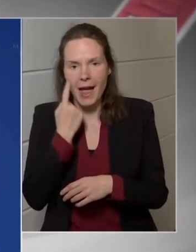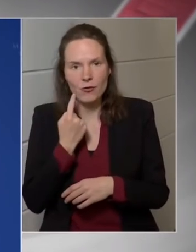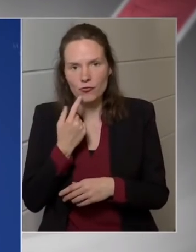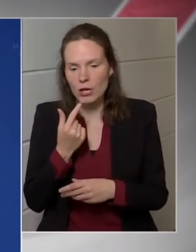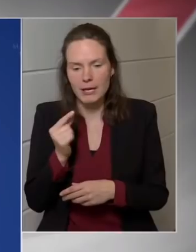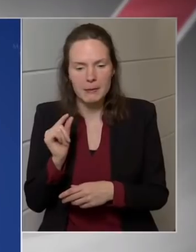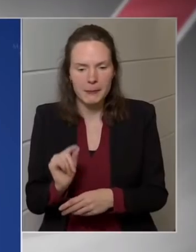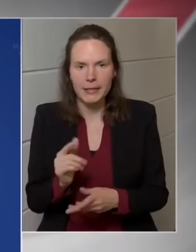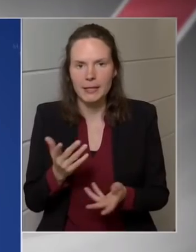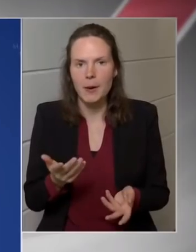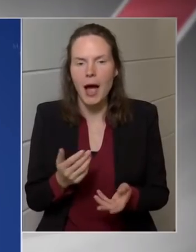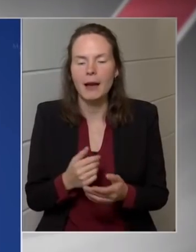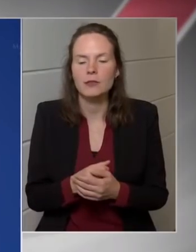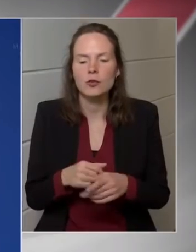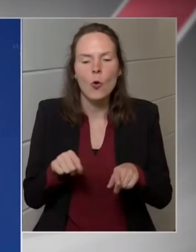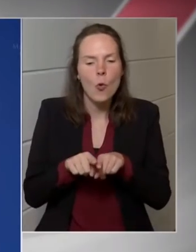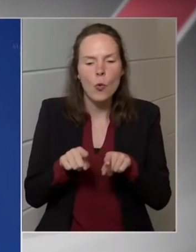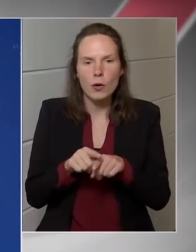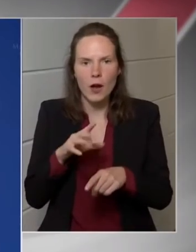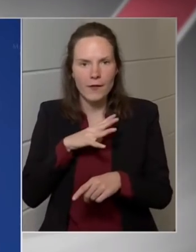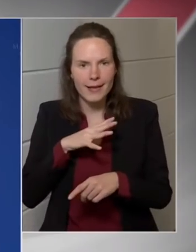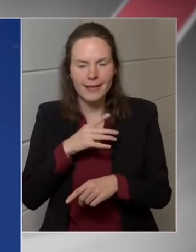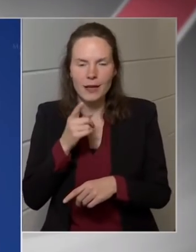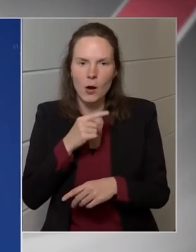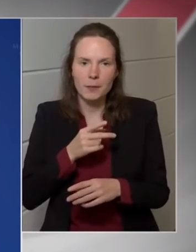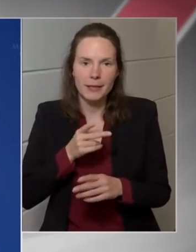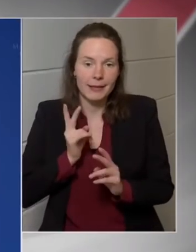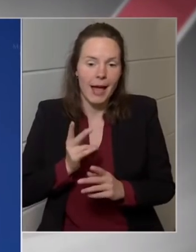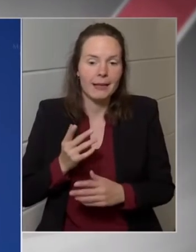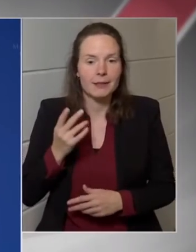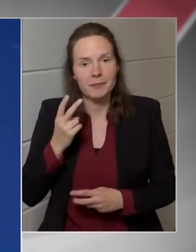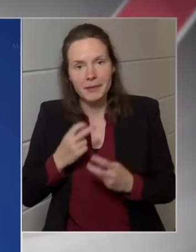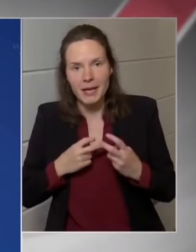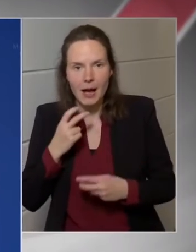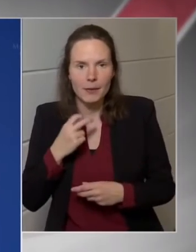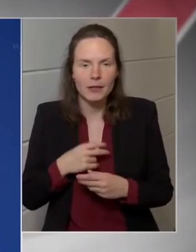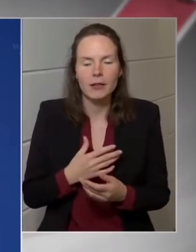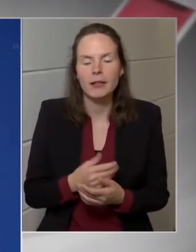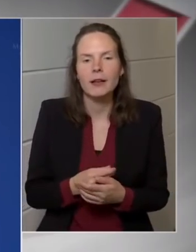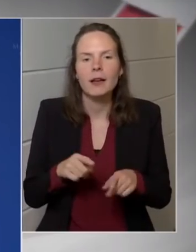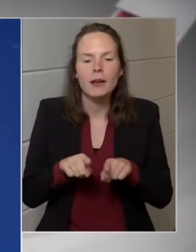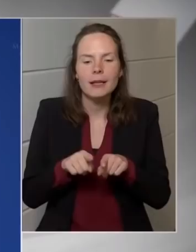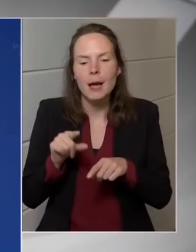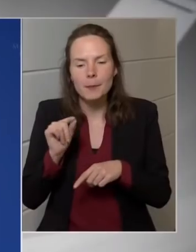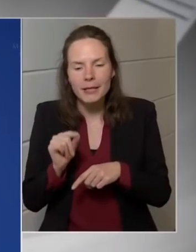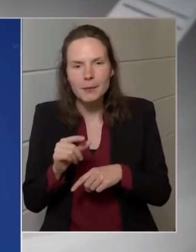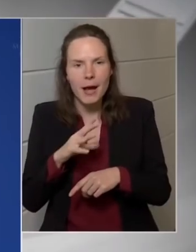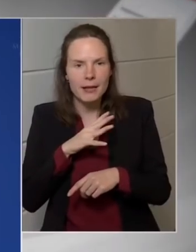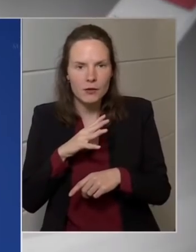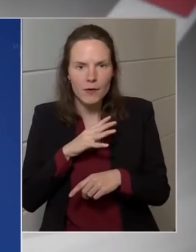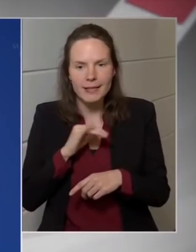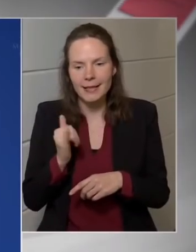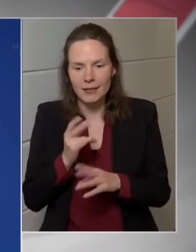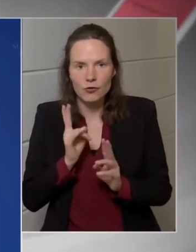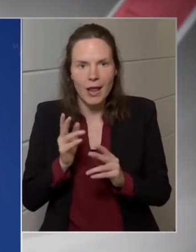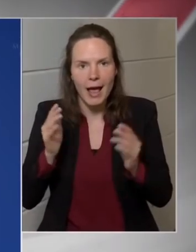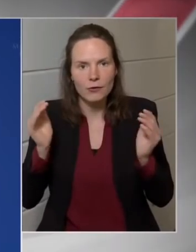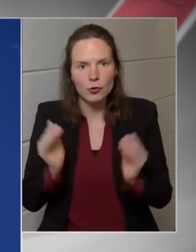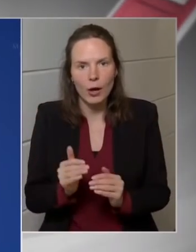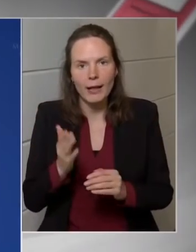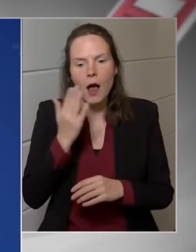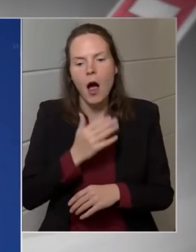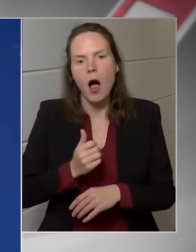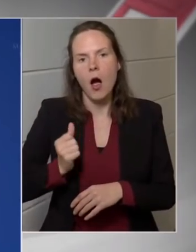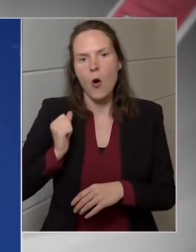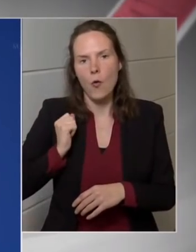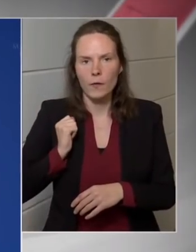Ez a veszély jön, amivel olyan szempontból érdemes számolni, hogy minden ilyen minimális veszély is tovább csökkenthető, hogyha a honvédelmre